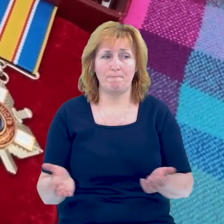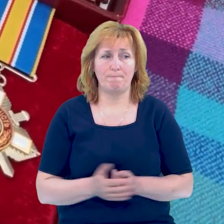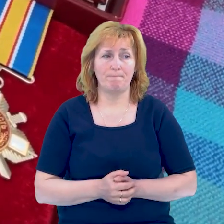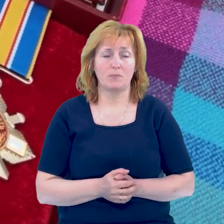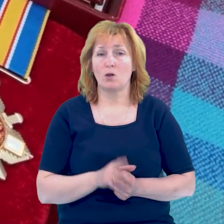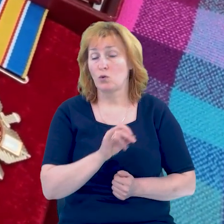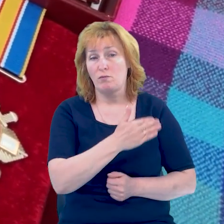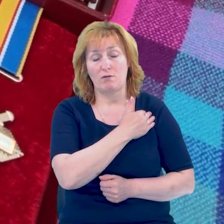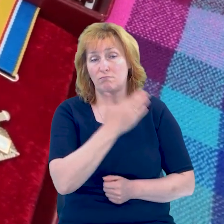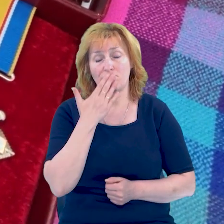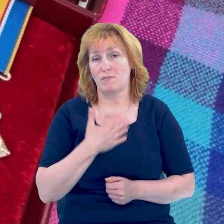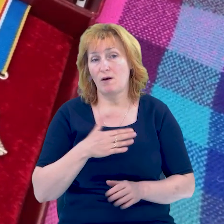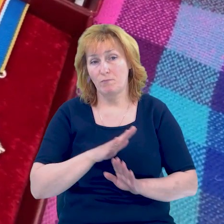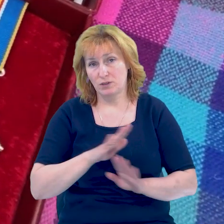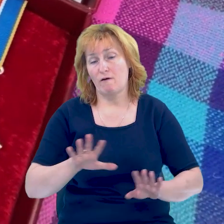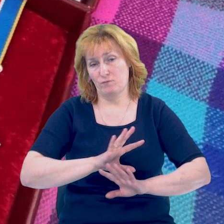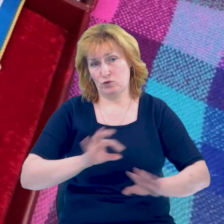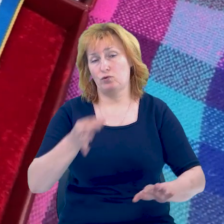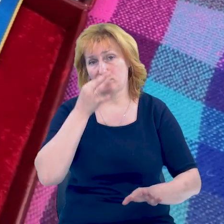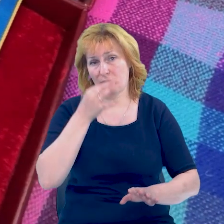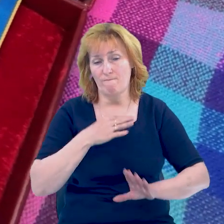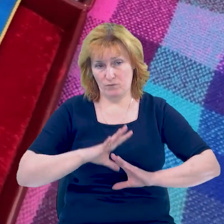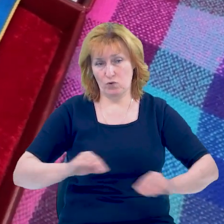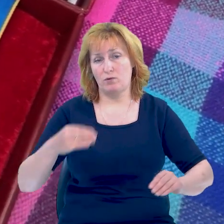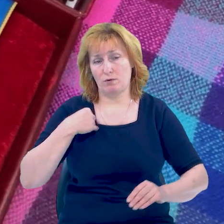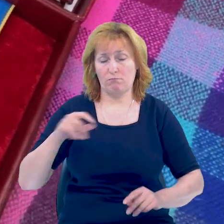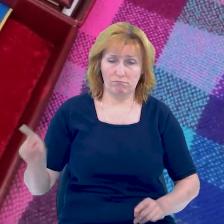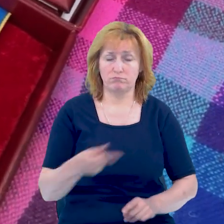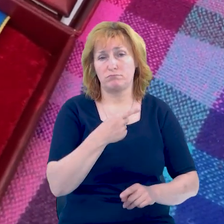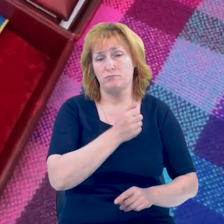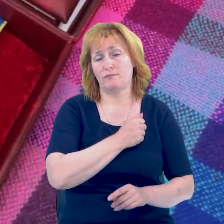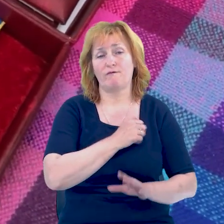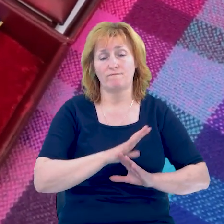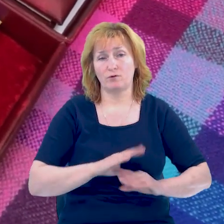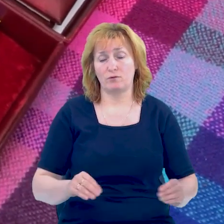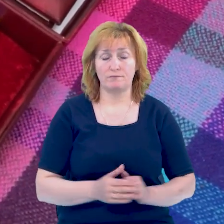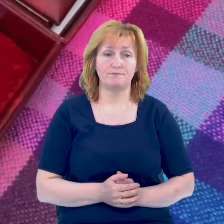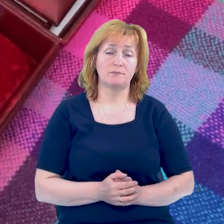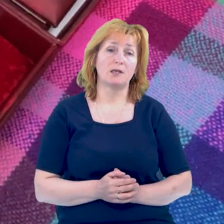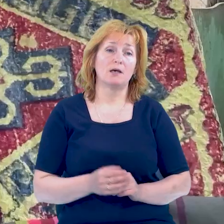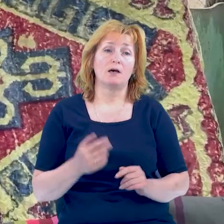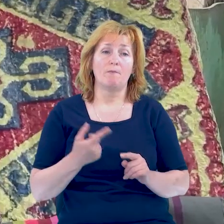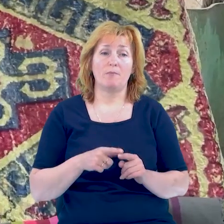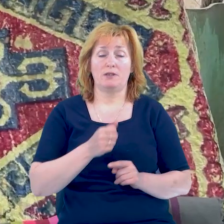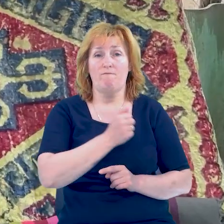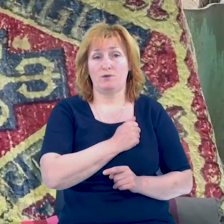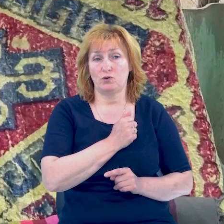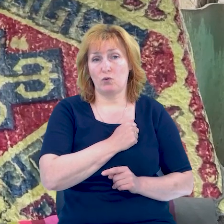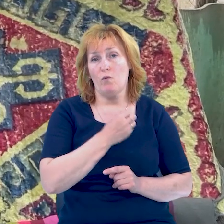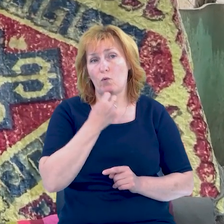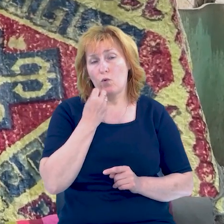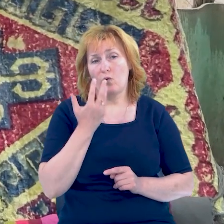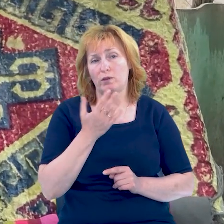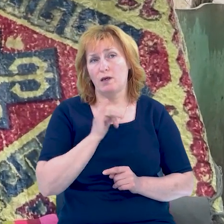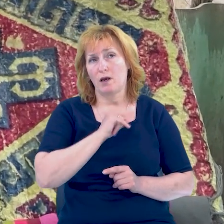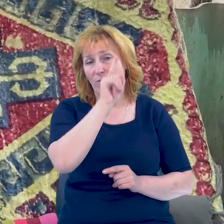Особа нас не спитала, вона вже перед фактом. З часом, після того, як вона пройшла оцю всю вишкіл, військову службу, після того, як